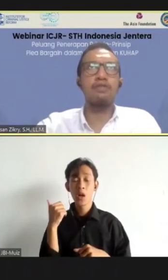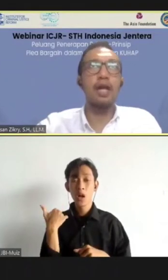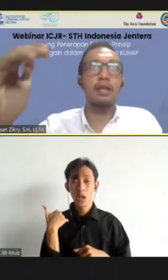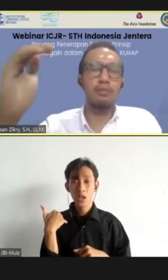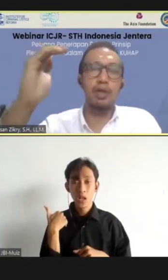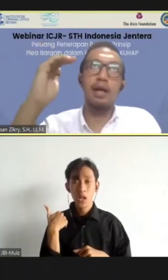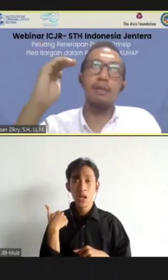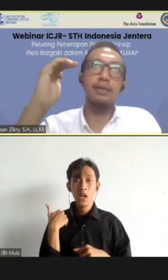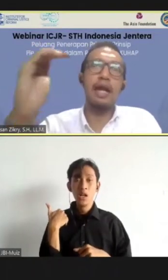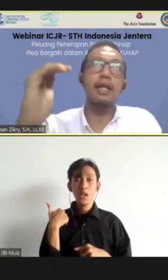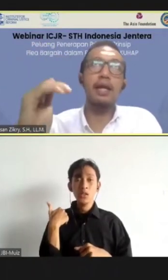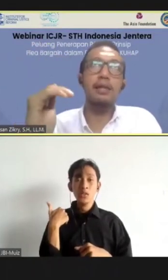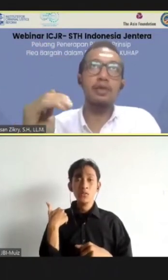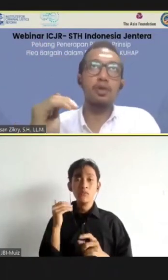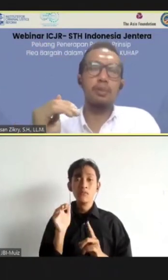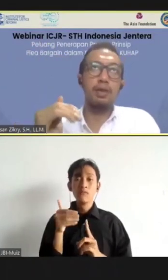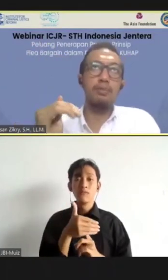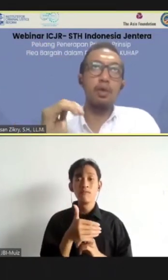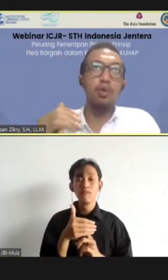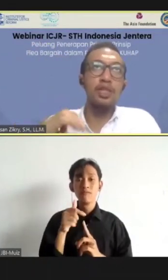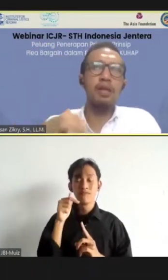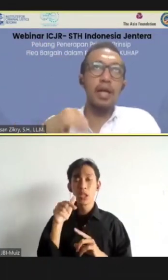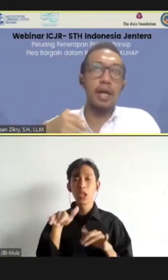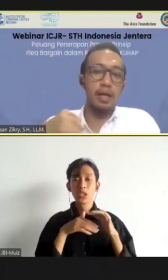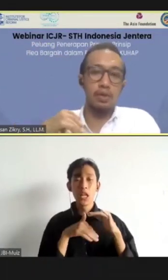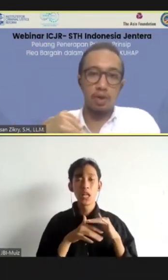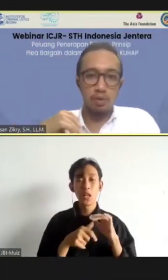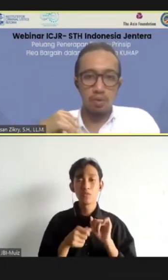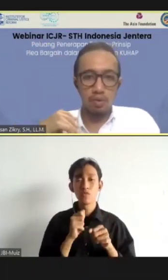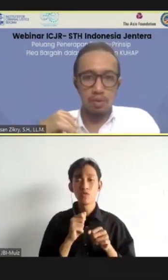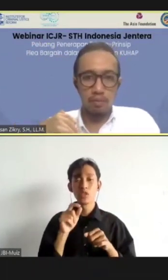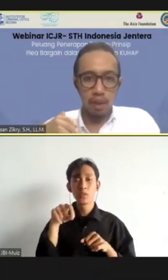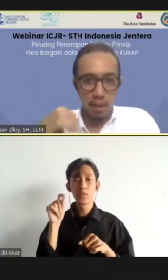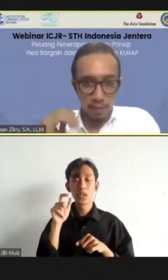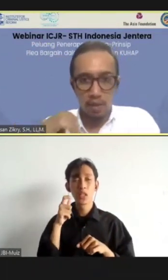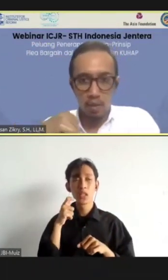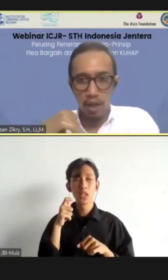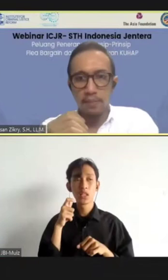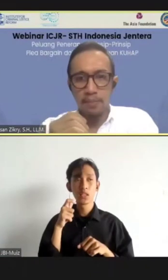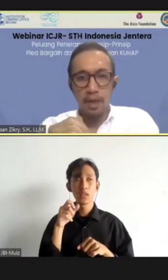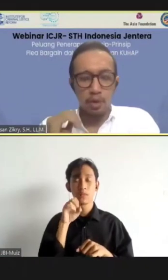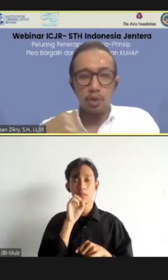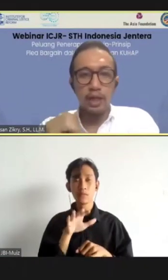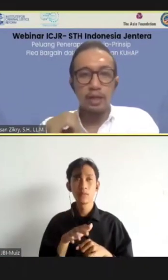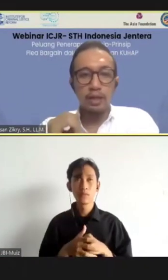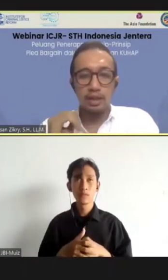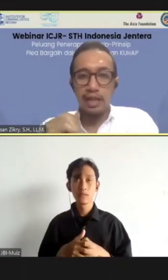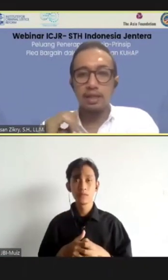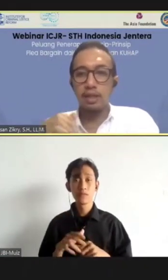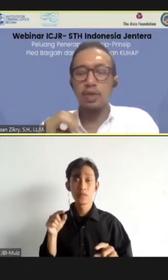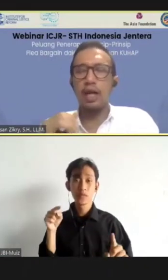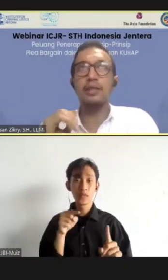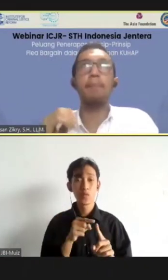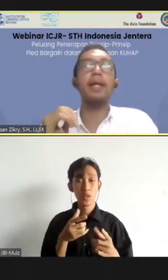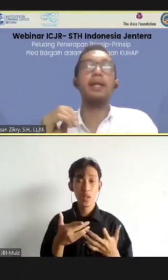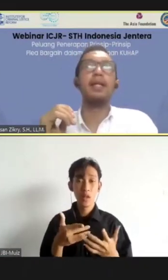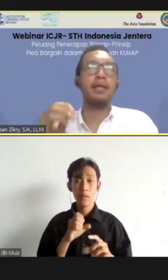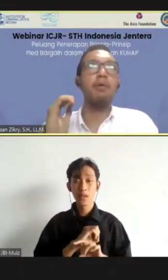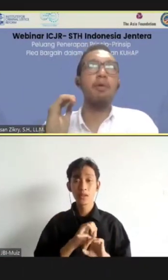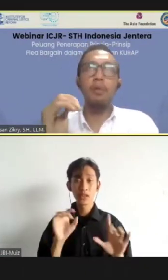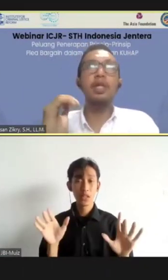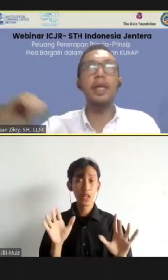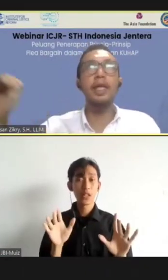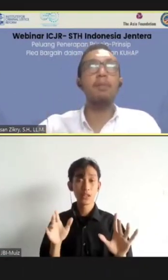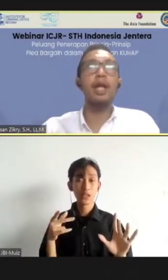safeguard, punya standar yang jelas untuk menguji kebenaran dari suatu pengakuan. Tujuannya jelas tentu, jangan sampai